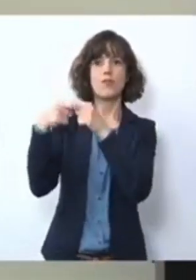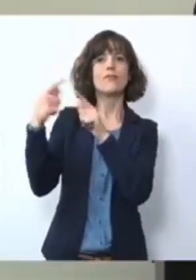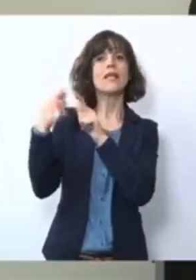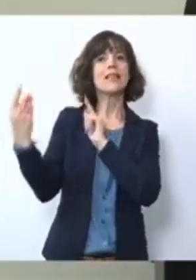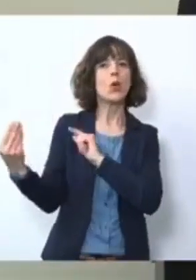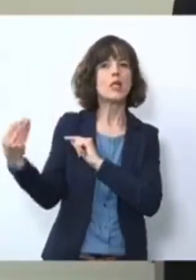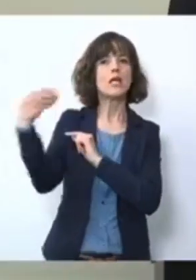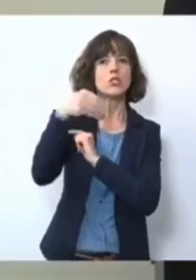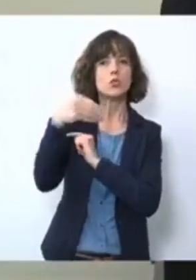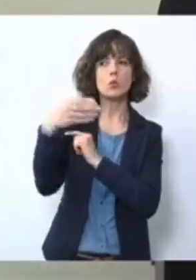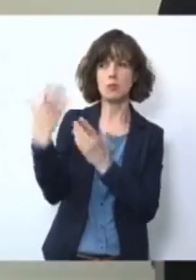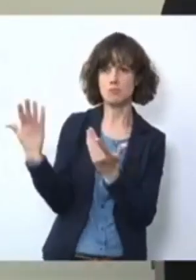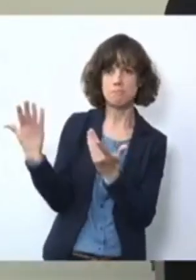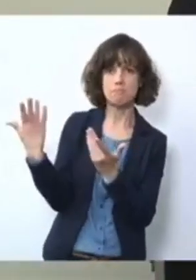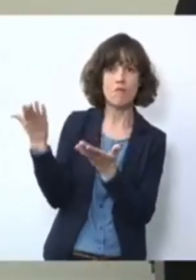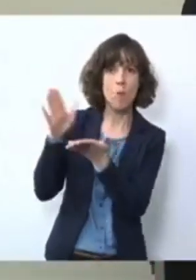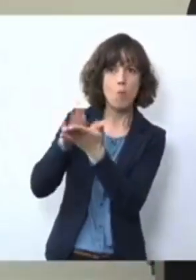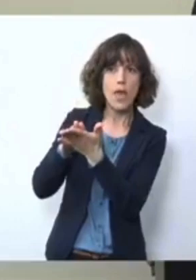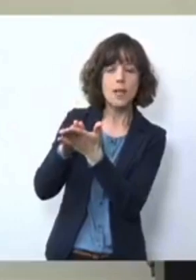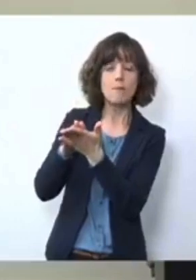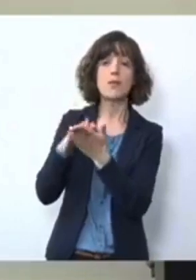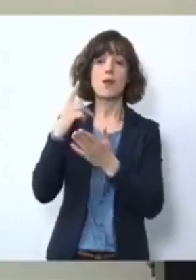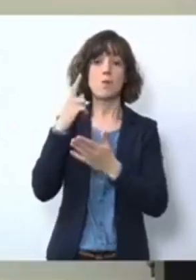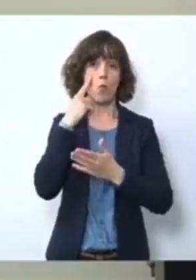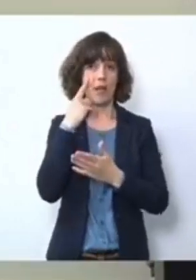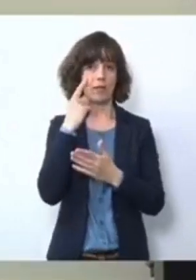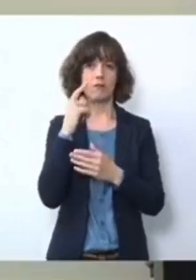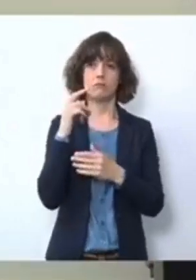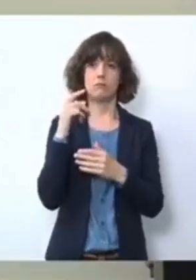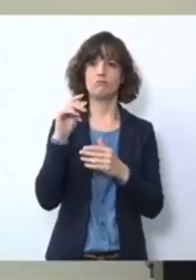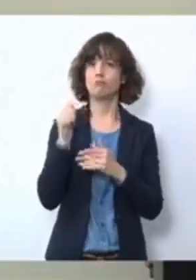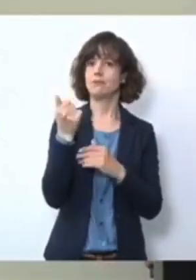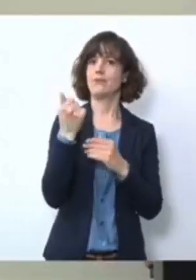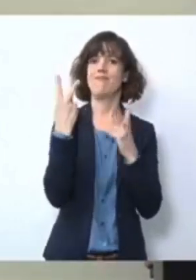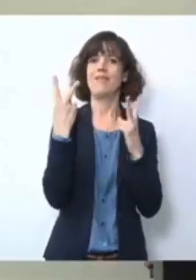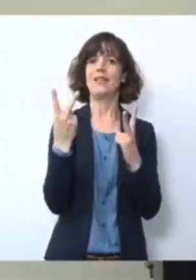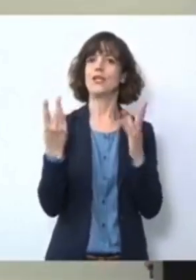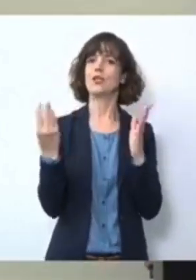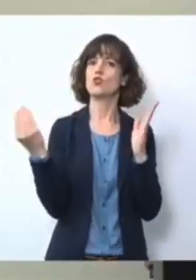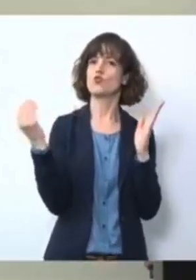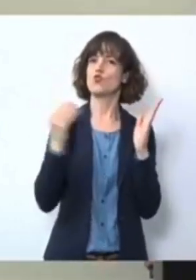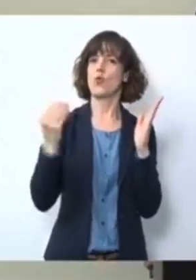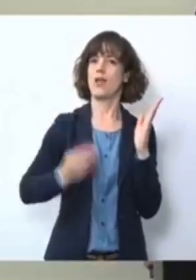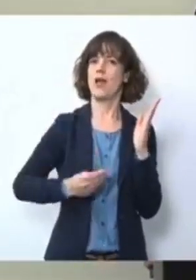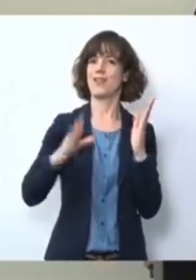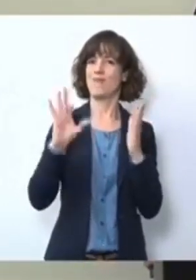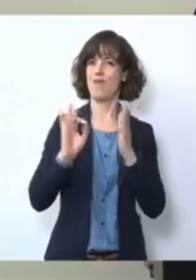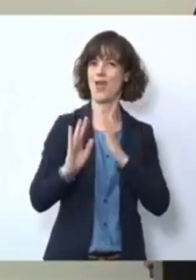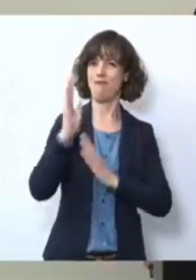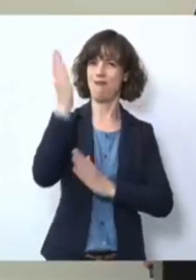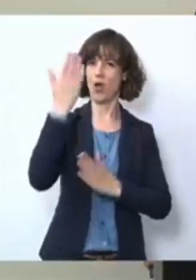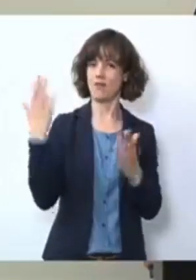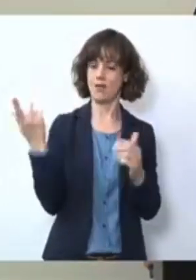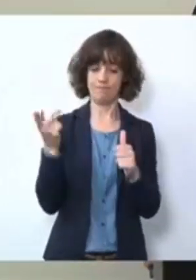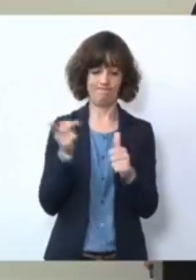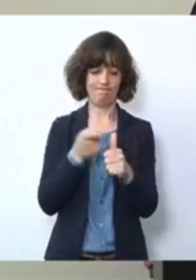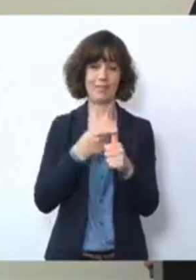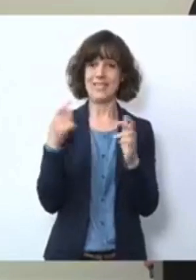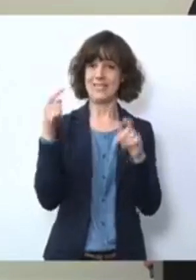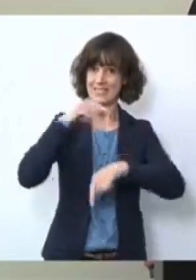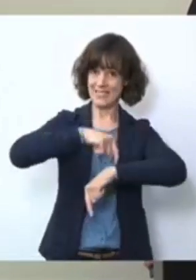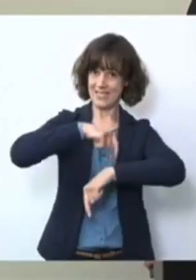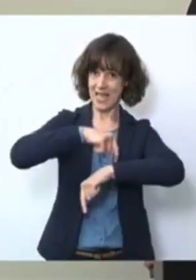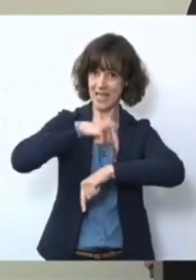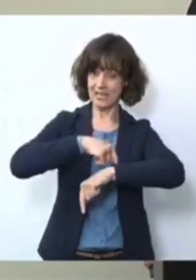eigentlich die wichtigsten Zutaten für einen Erfolg einer solchen App verloren. Das ist Zeit und das ist vor allem Vertrauen.